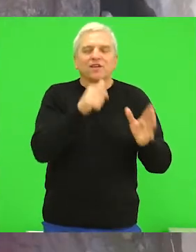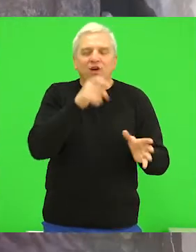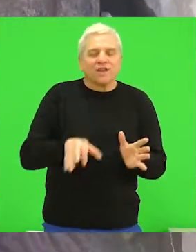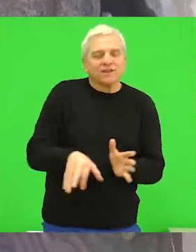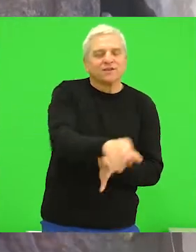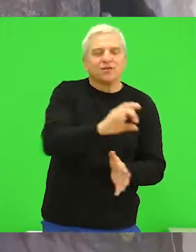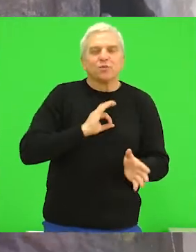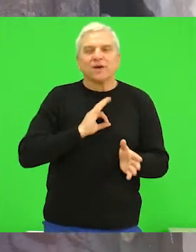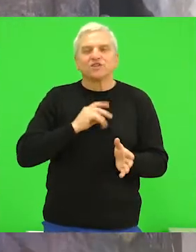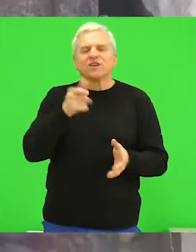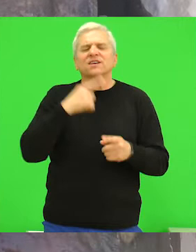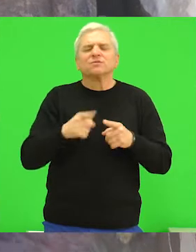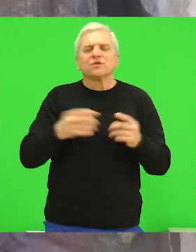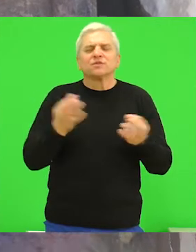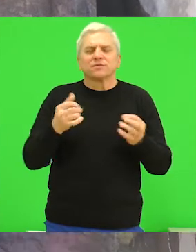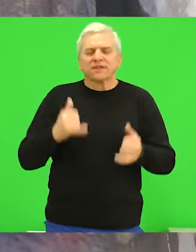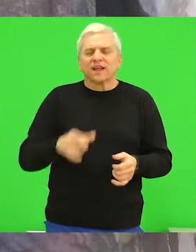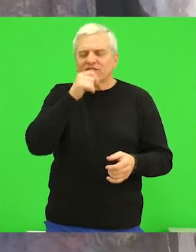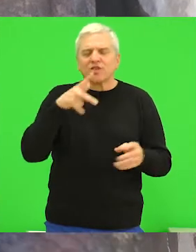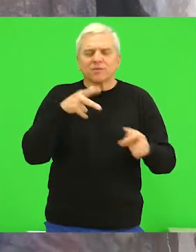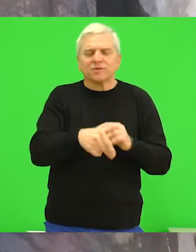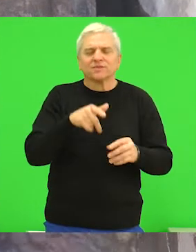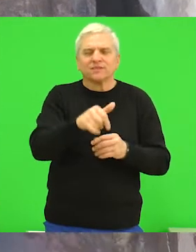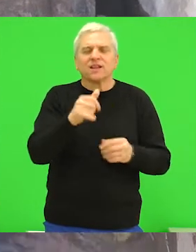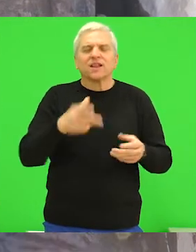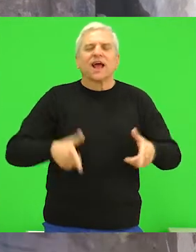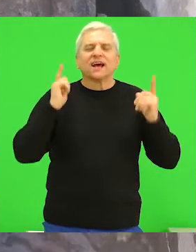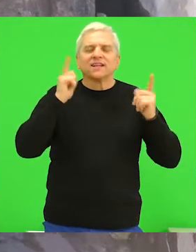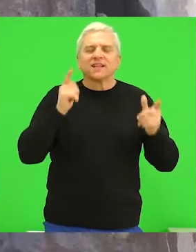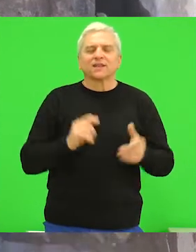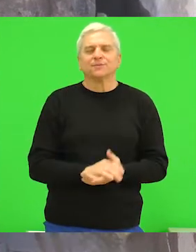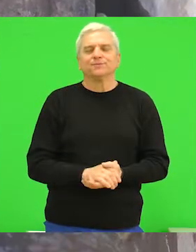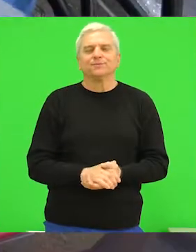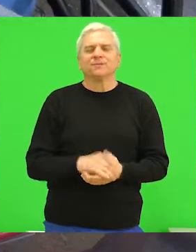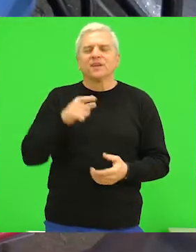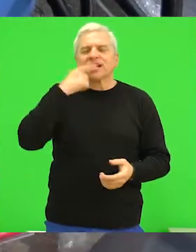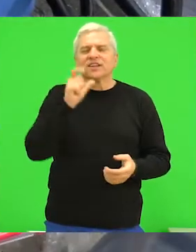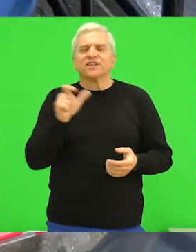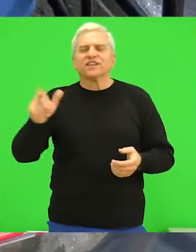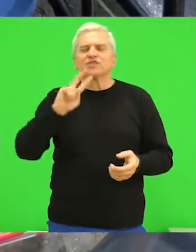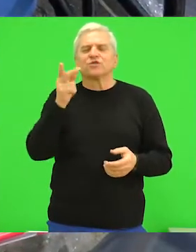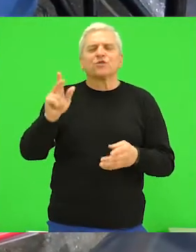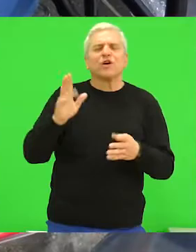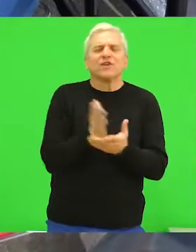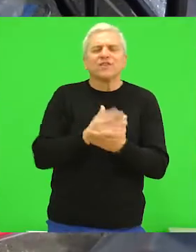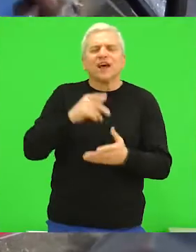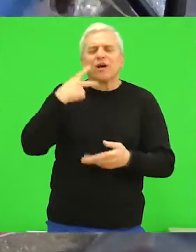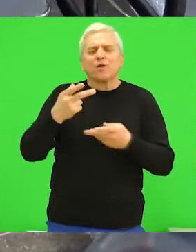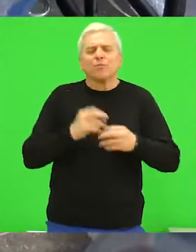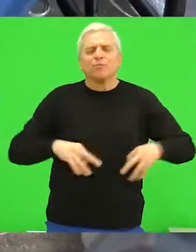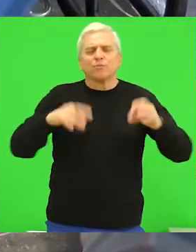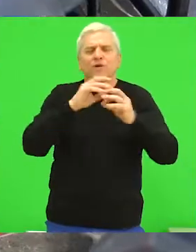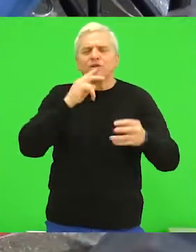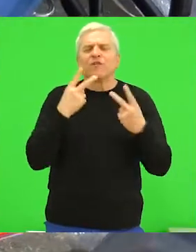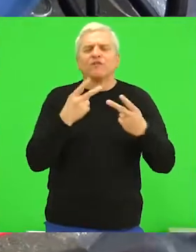cevovodu u Bečeju, zbog čega je danas vodosnabdevanje grada u prekidu. Reč je o drugoj fazi projekta koji u